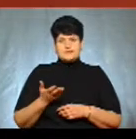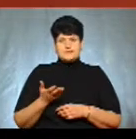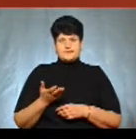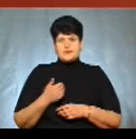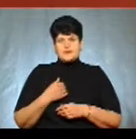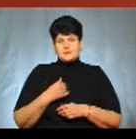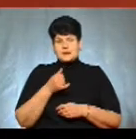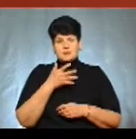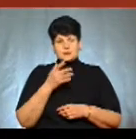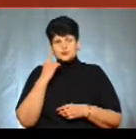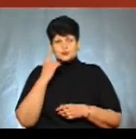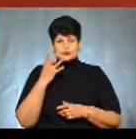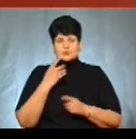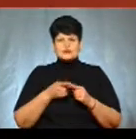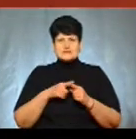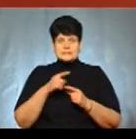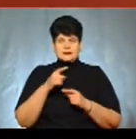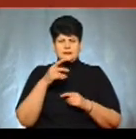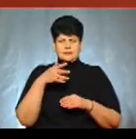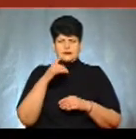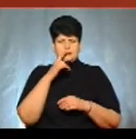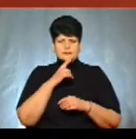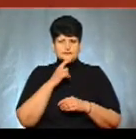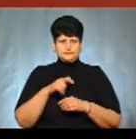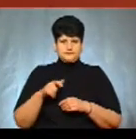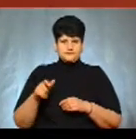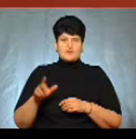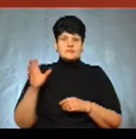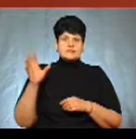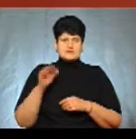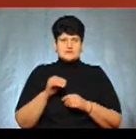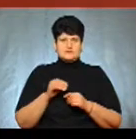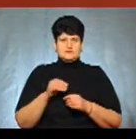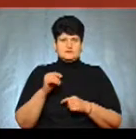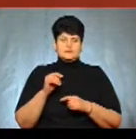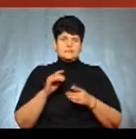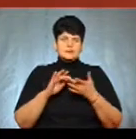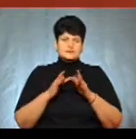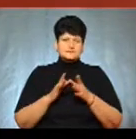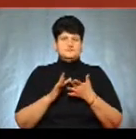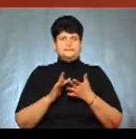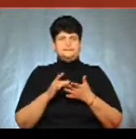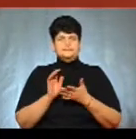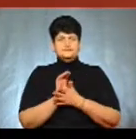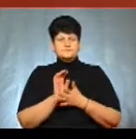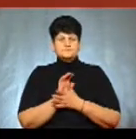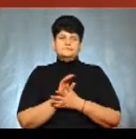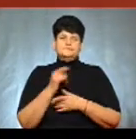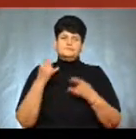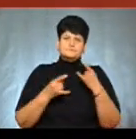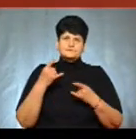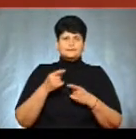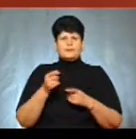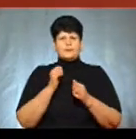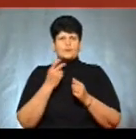не могла припустити, що це не обізнаність громадян, тому що все-таки з усіх засобів масової інформації активно і щоденно